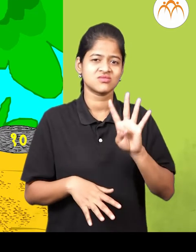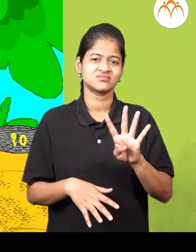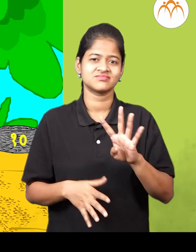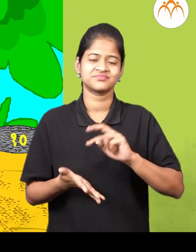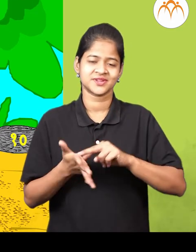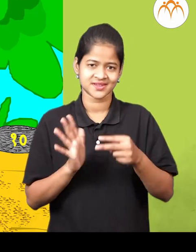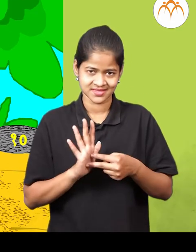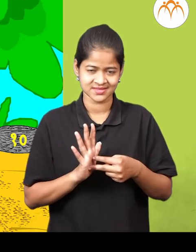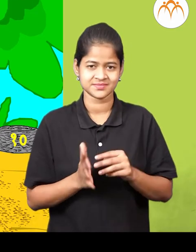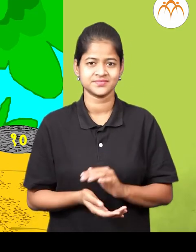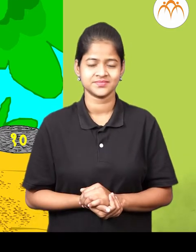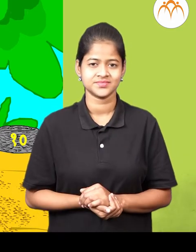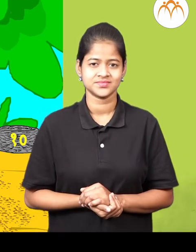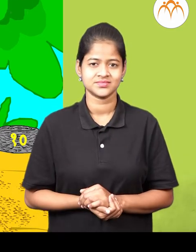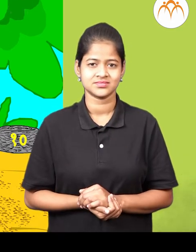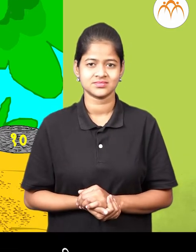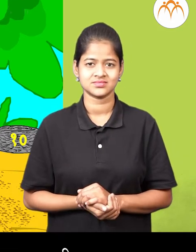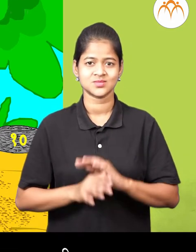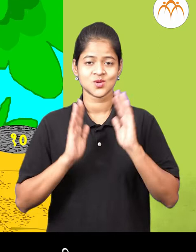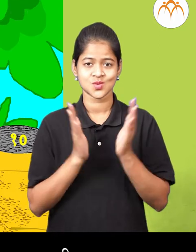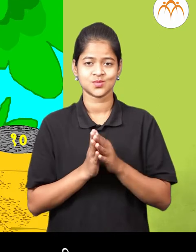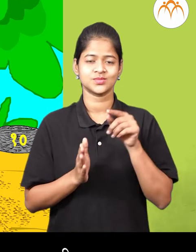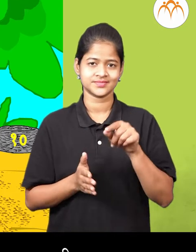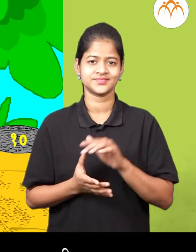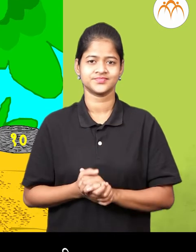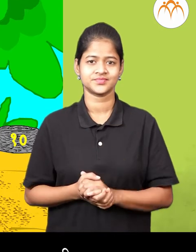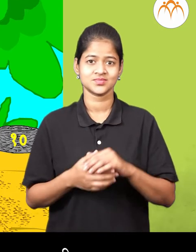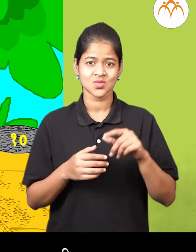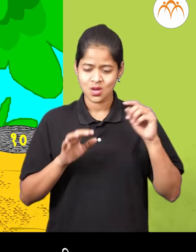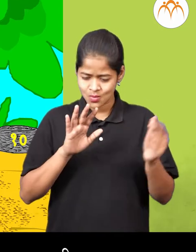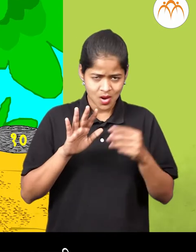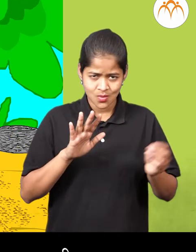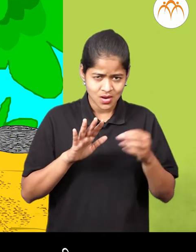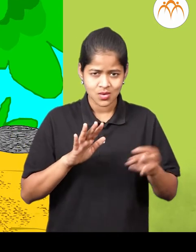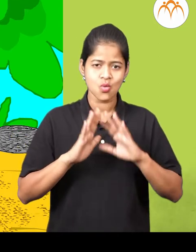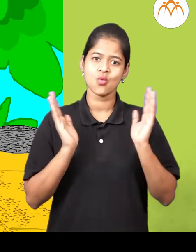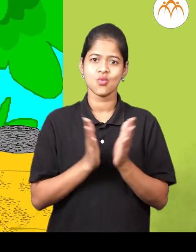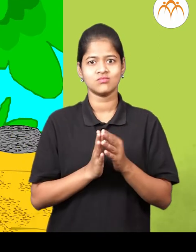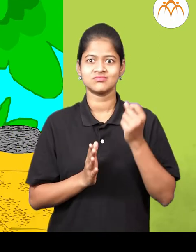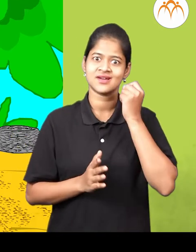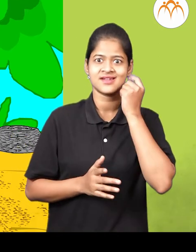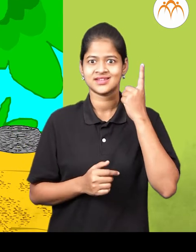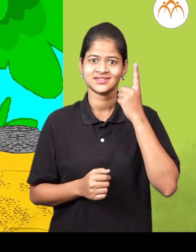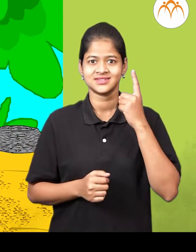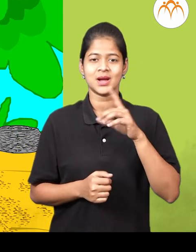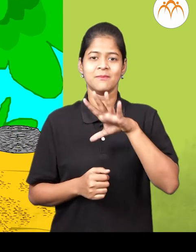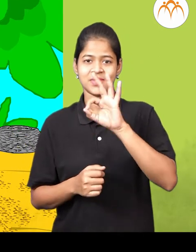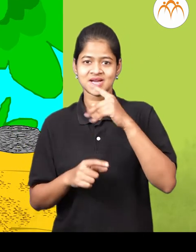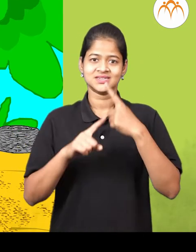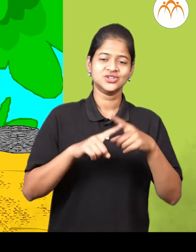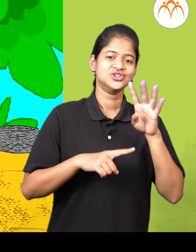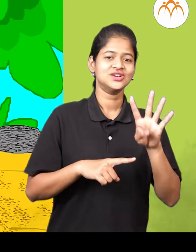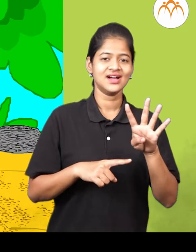आणी चार पिल्ले उरली, आता त याला सगवी पिल्ल मुझता आली पन्नास अधिक चार